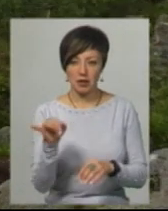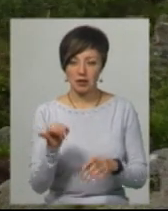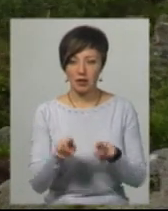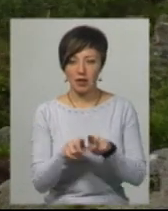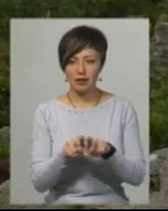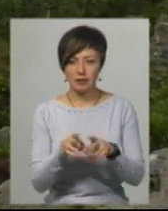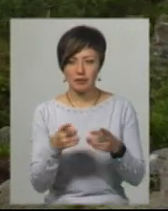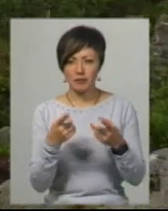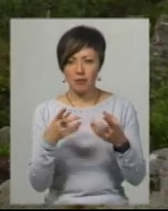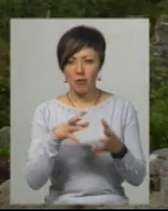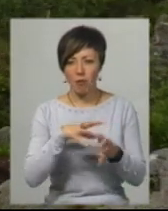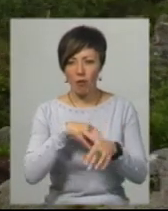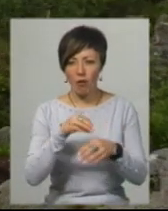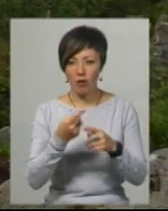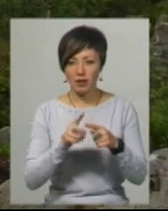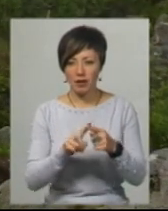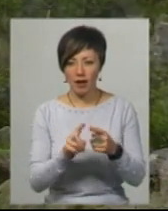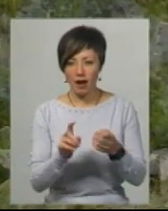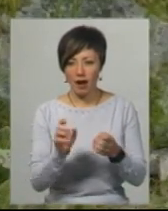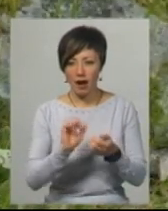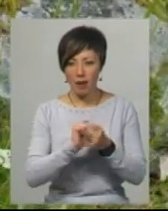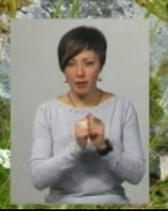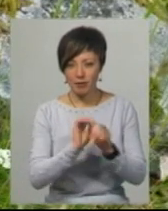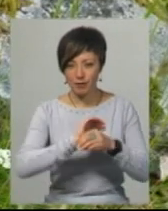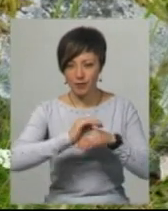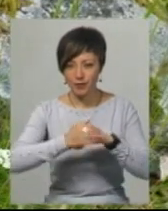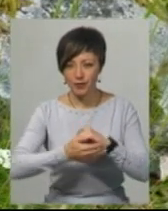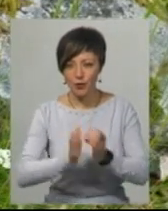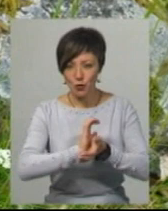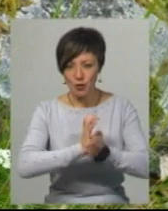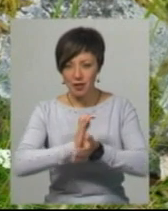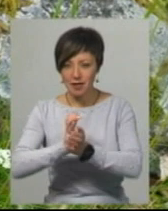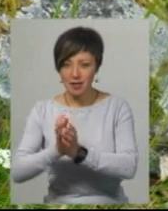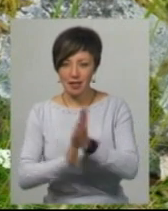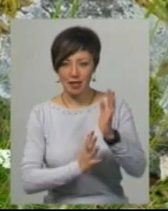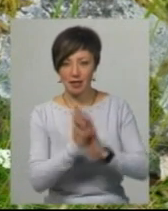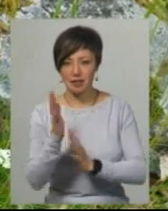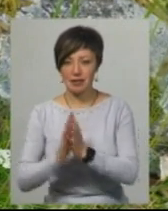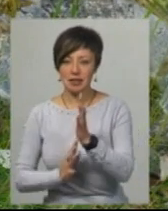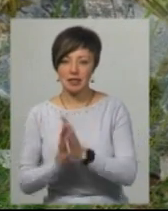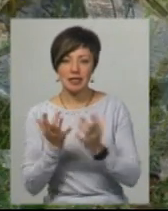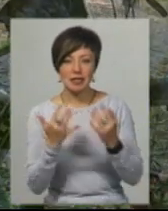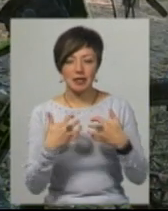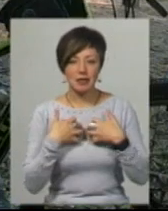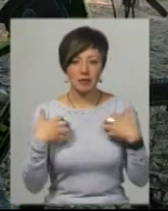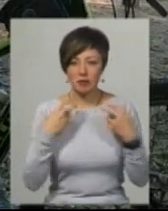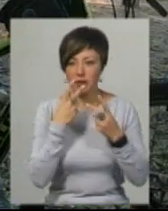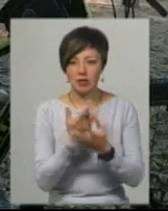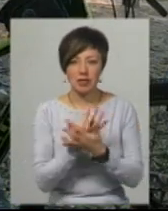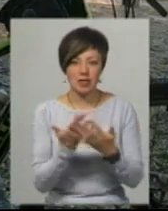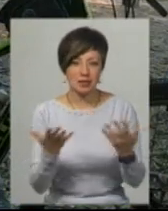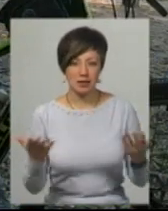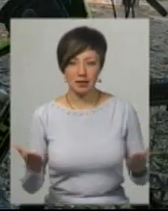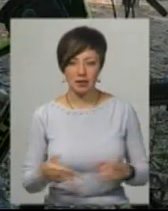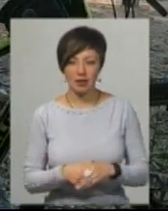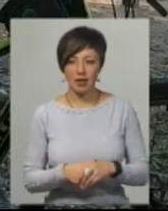насичені. Той мох, він так, то камінь аж з'їдає. Вони дуже-дуже густі ті ліси. Скільки ми тих звірів бачили різноманітних.